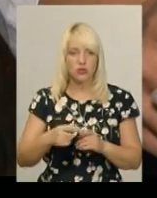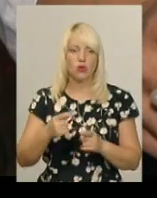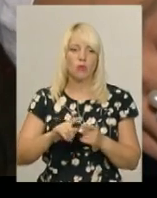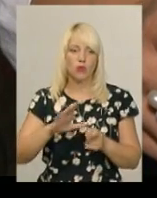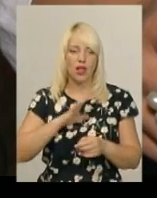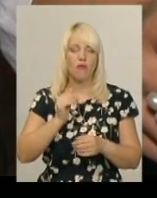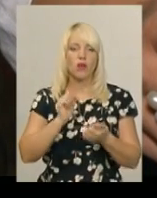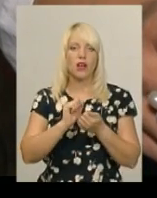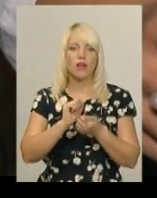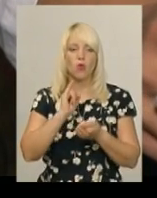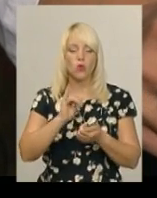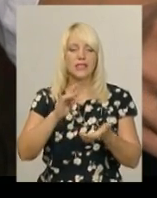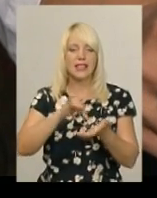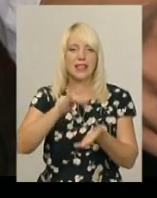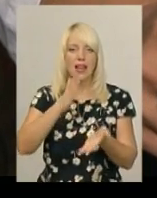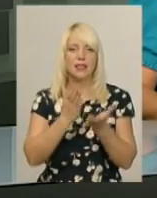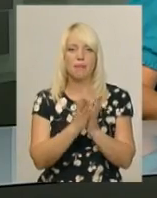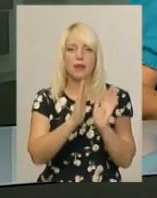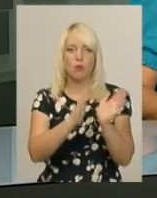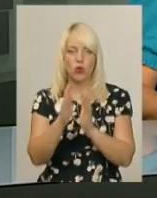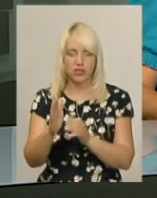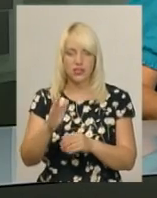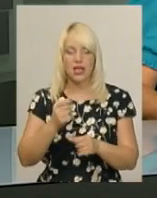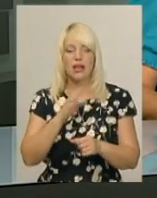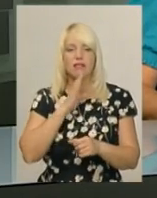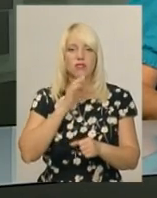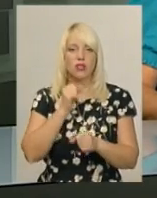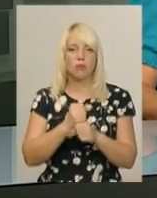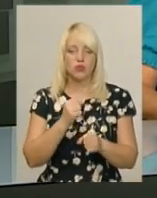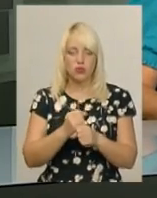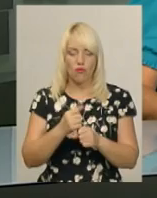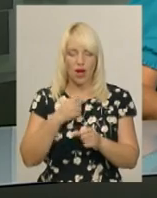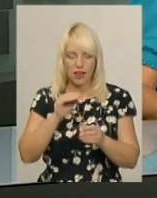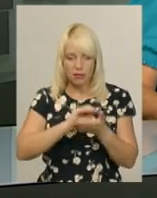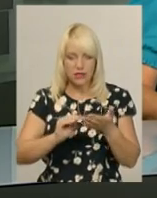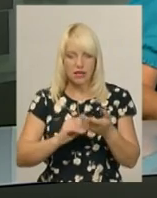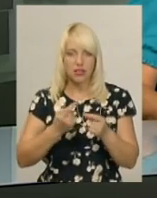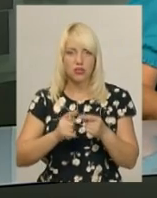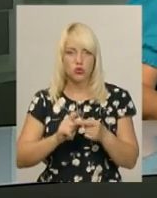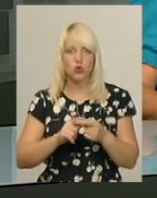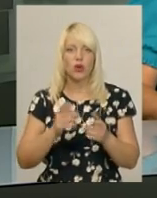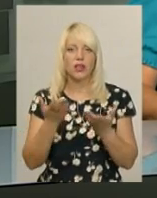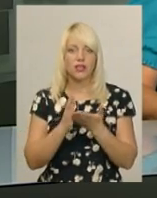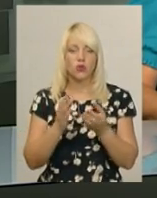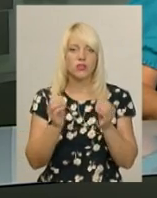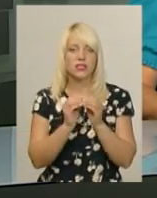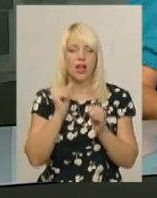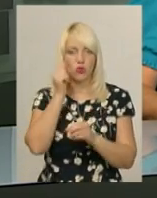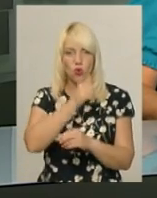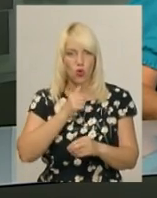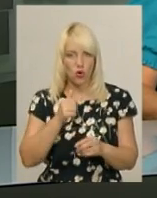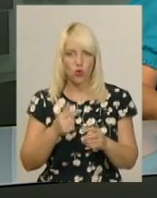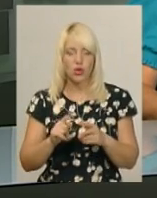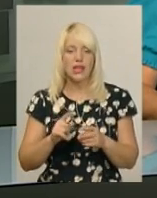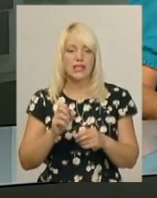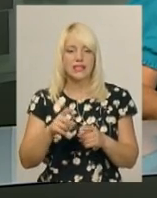бібліотеці. Авторка твору розповіла, працювала над створенням книги від 2003 року. За жанром, це авантюрно-історичний